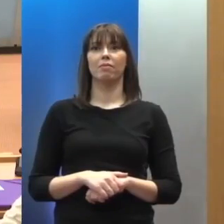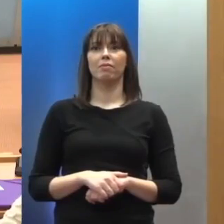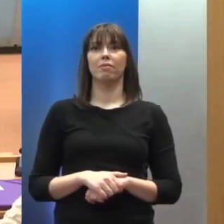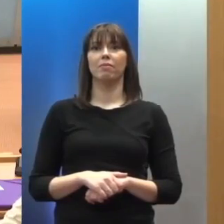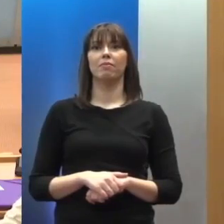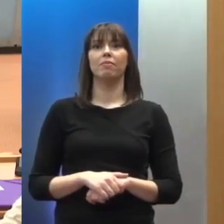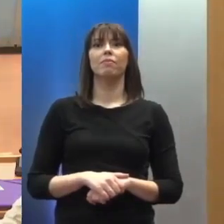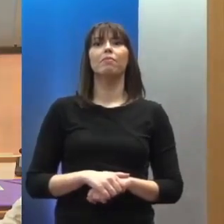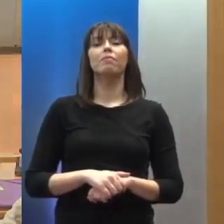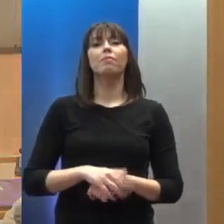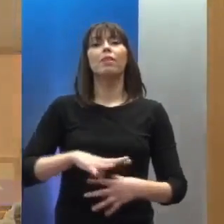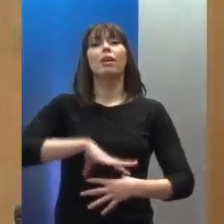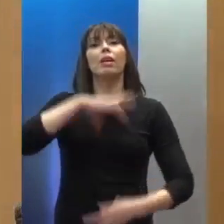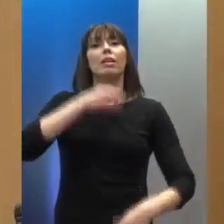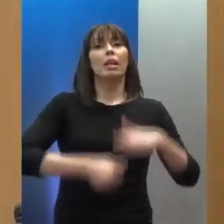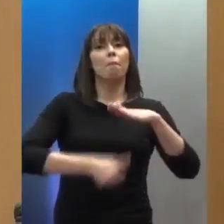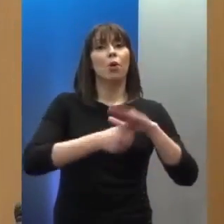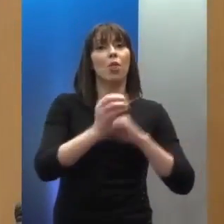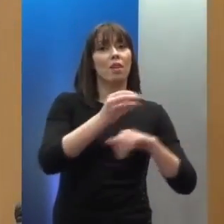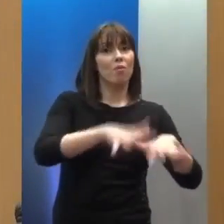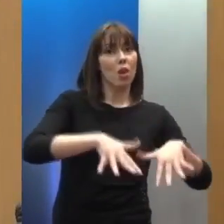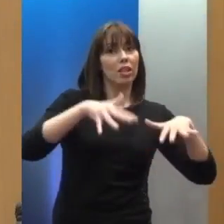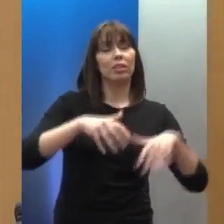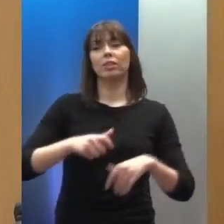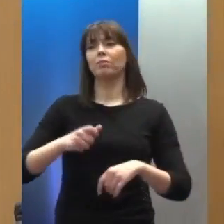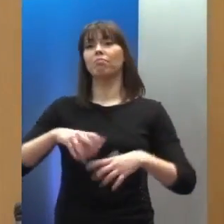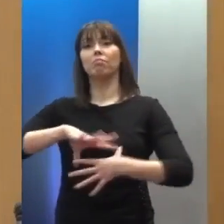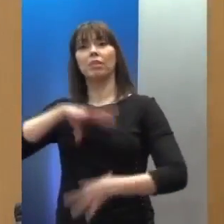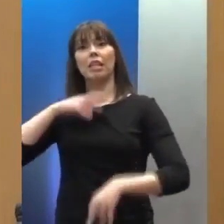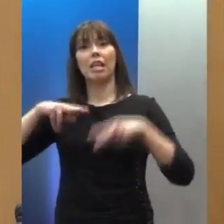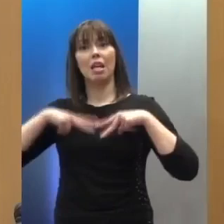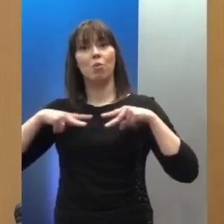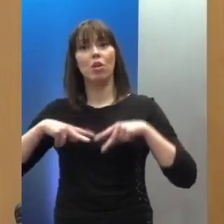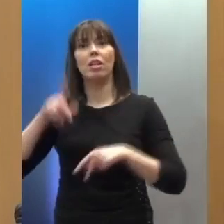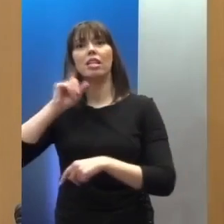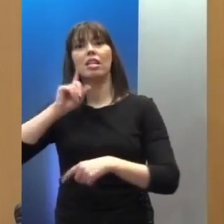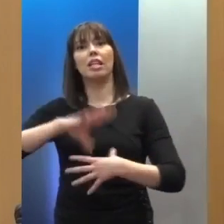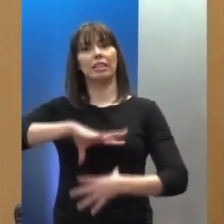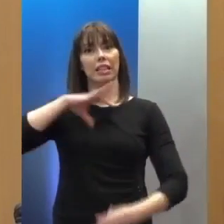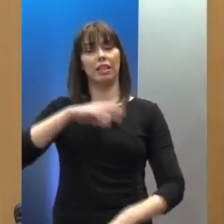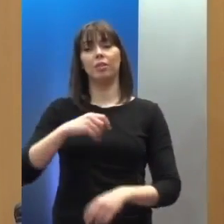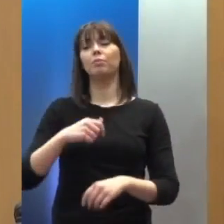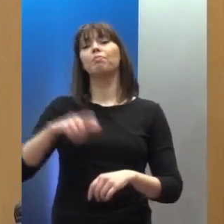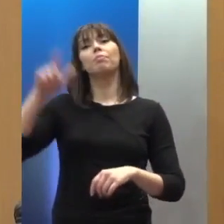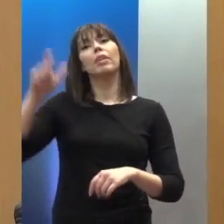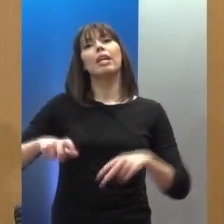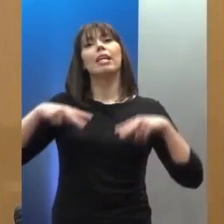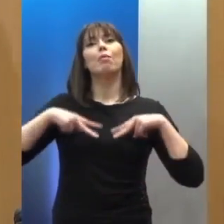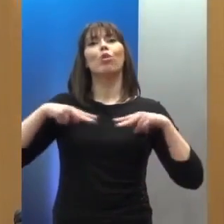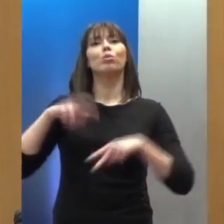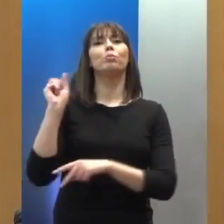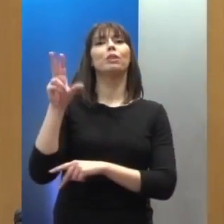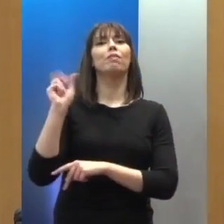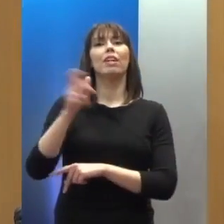Κύριε Πρόεδρε της Βουλής, κύριοι Υπουργοί, κυρίες και κύριοι. Σας καλωσορίζω εκ μέρους του Υπουργού Ψηφιακής Πολιτικής